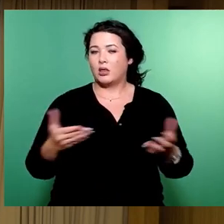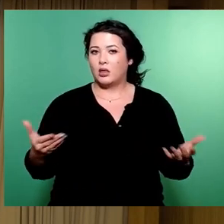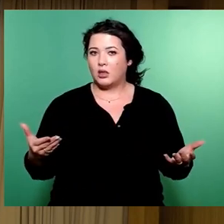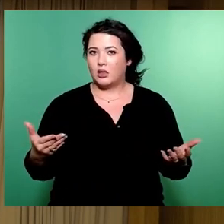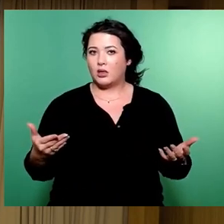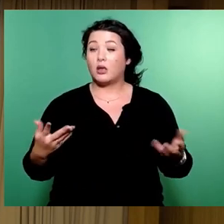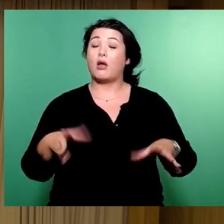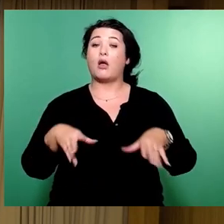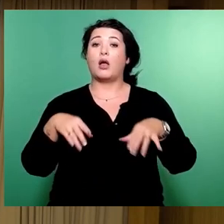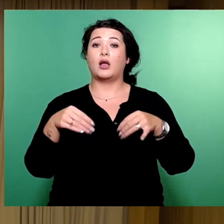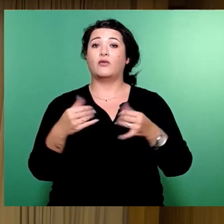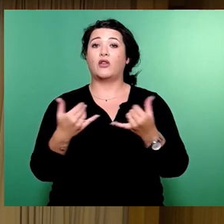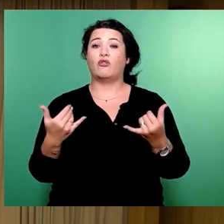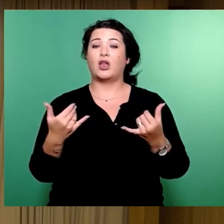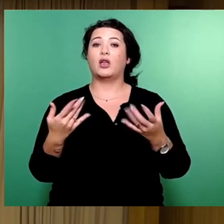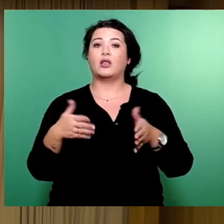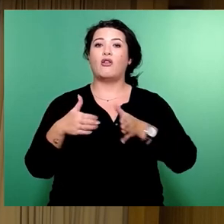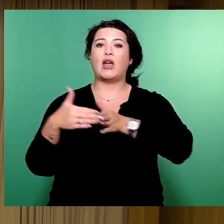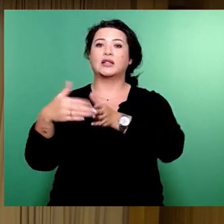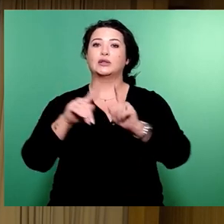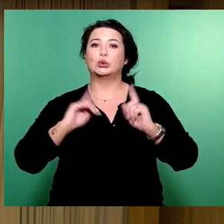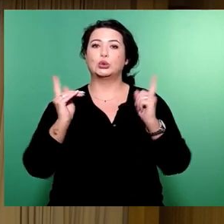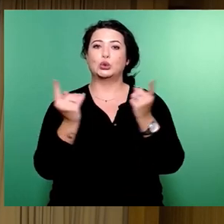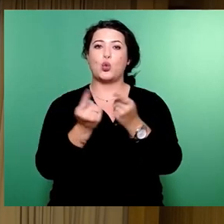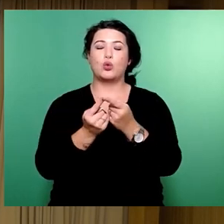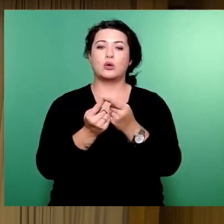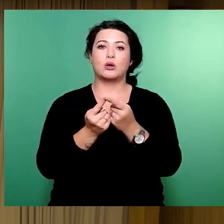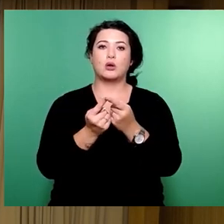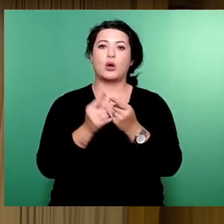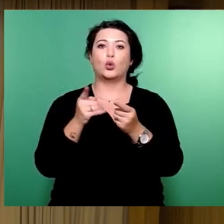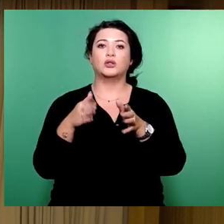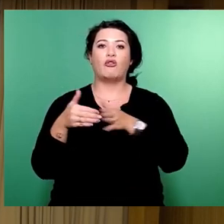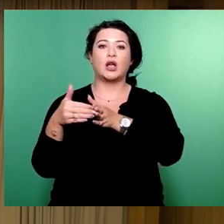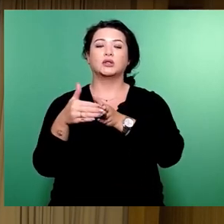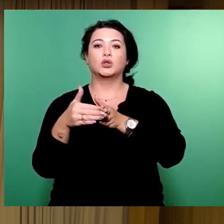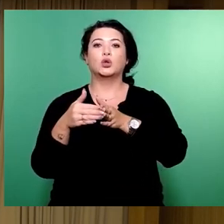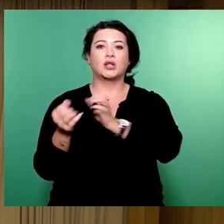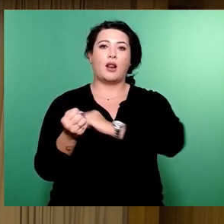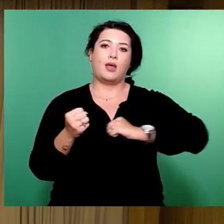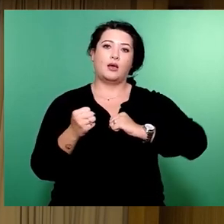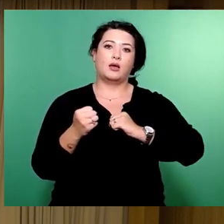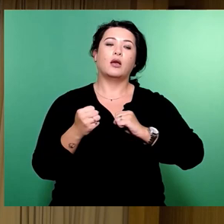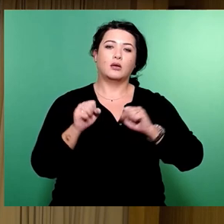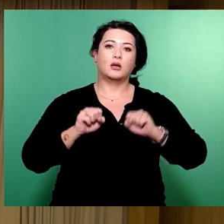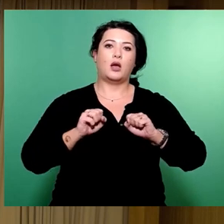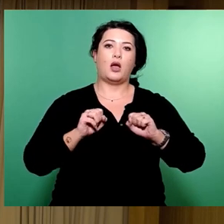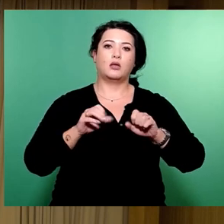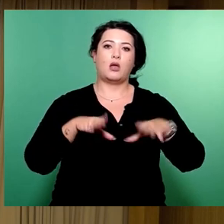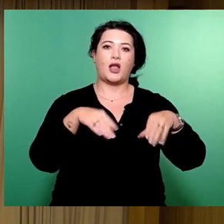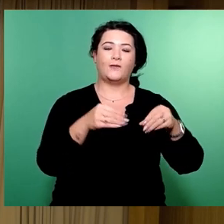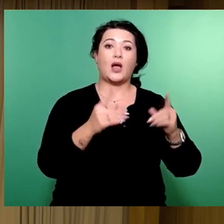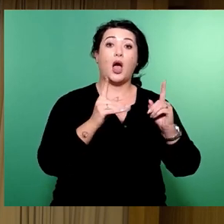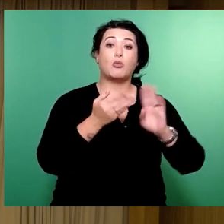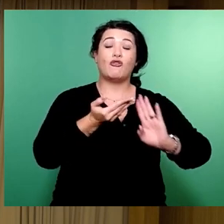mit der Fraktionsrunde und Fraktion Die Linke könnte dann starten. Bevor wir aber einsteigen,